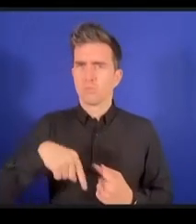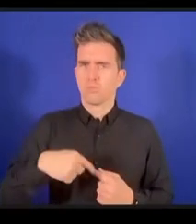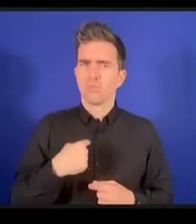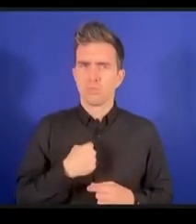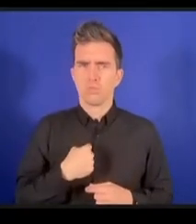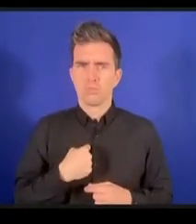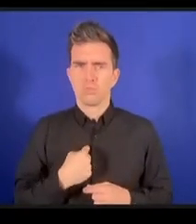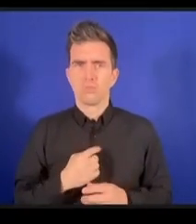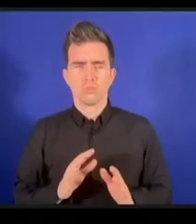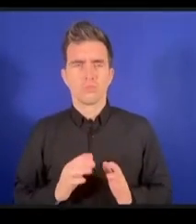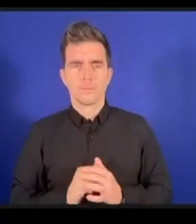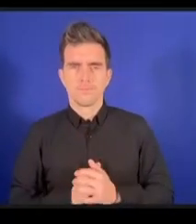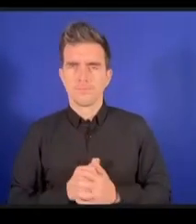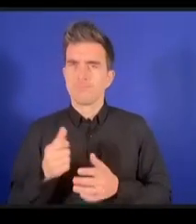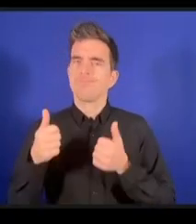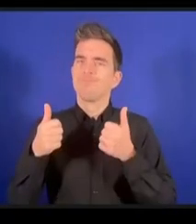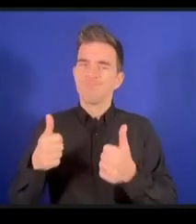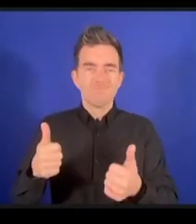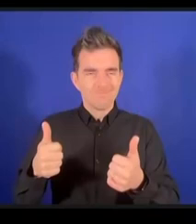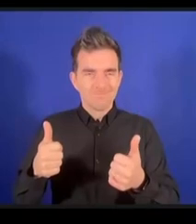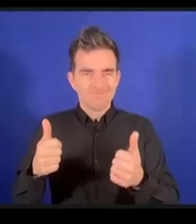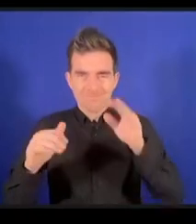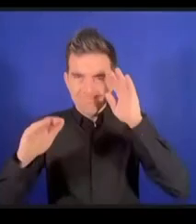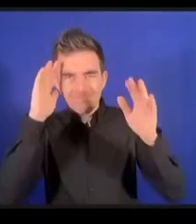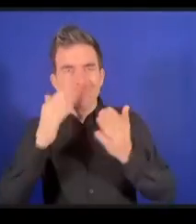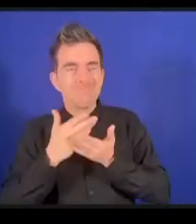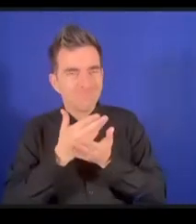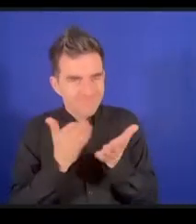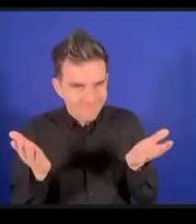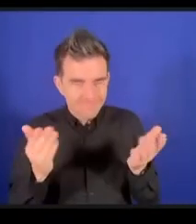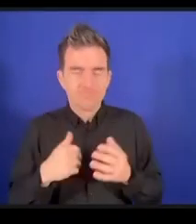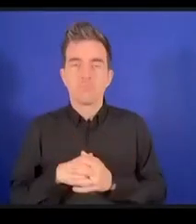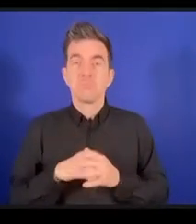bonjour ou bonsoir